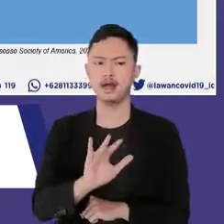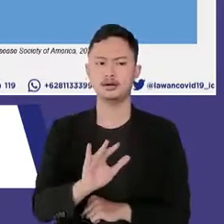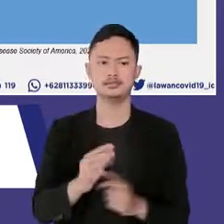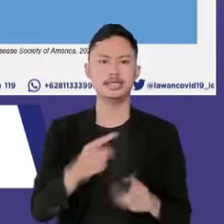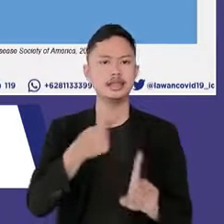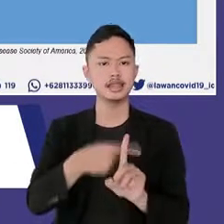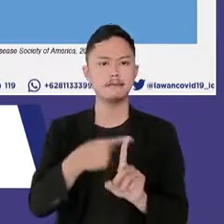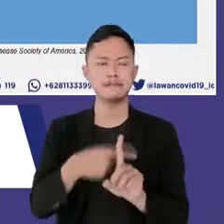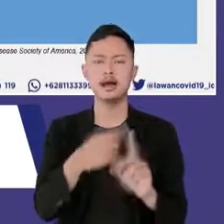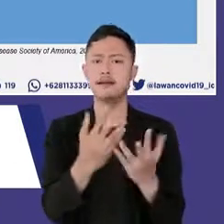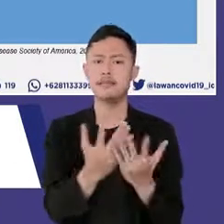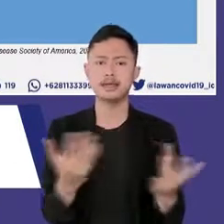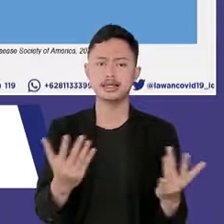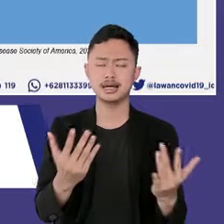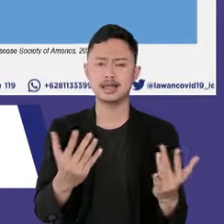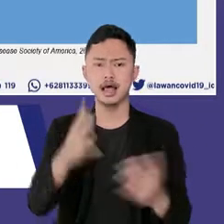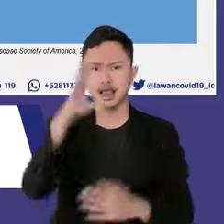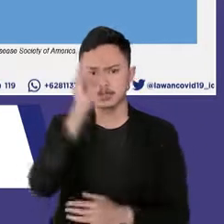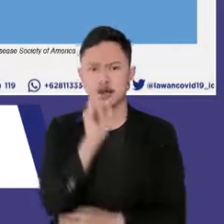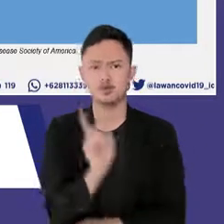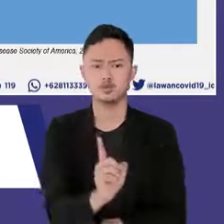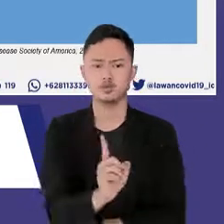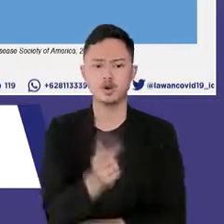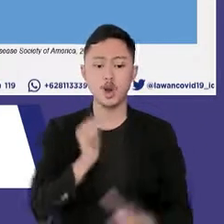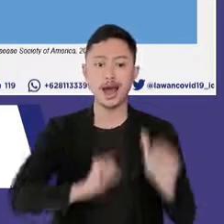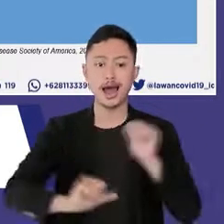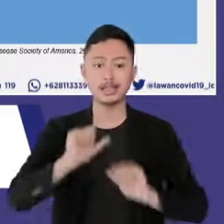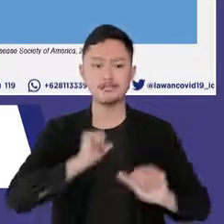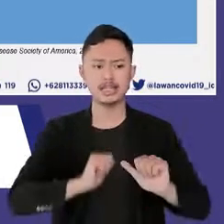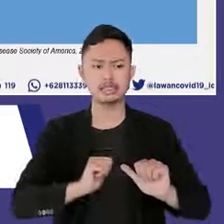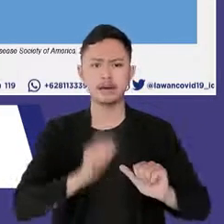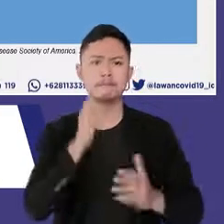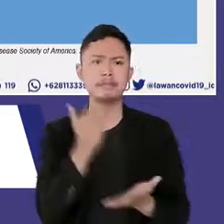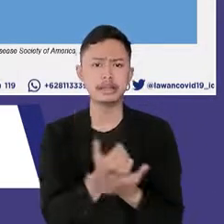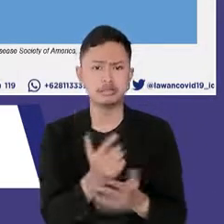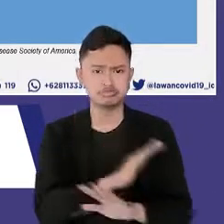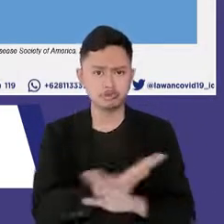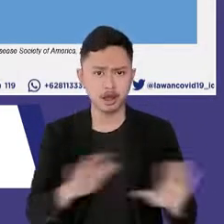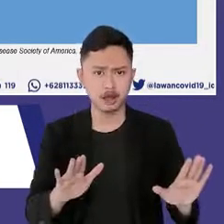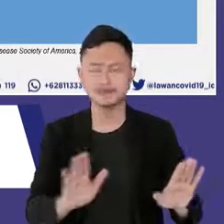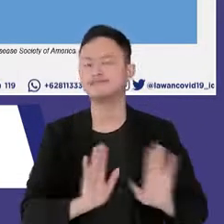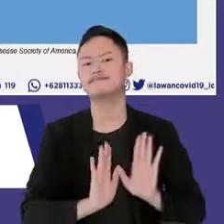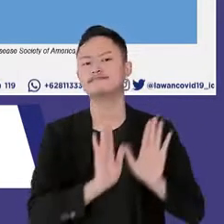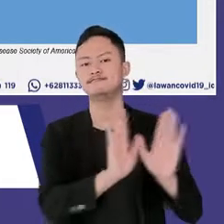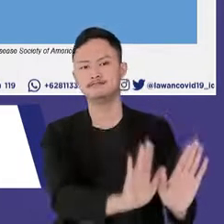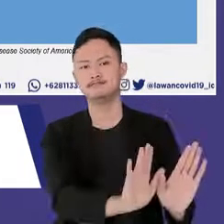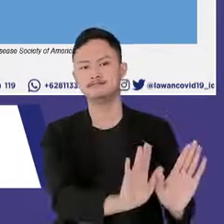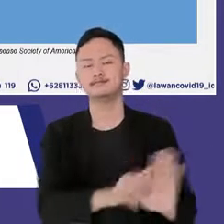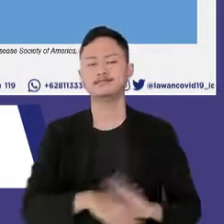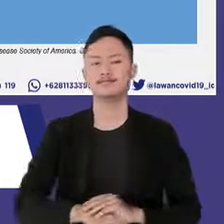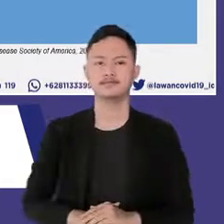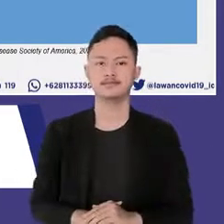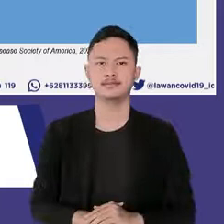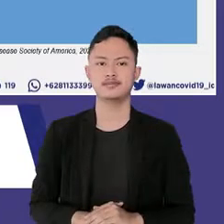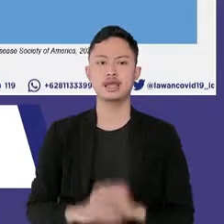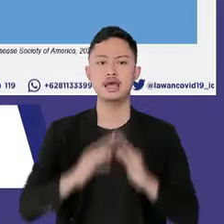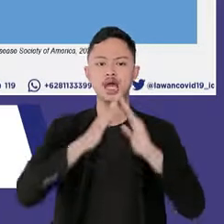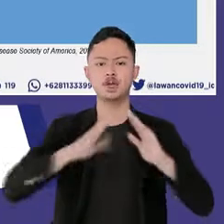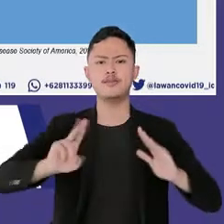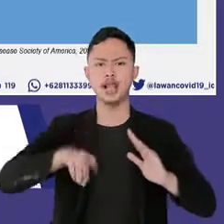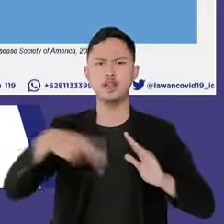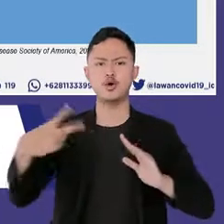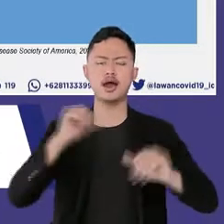iko setiap kegiatan yang hend dilakukan sebagai prinsip kehatian kegiatan yang dilakukan di luar rumah